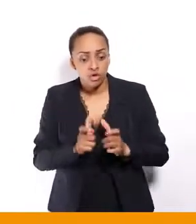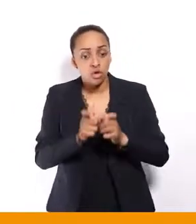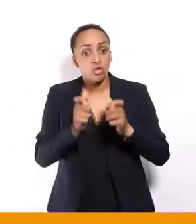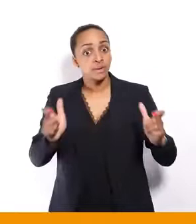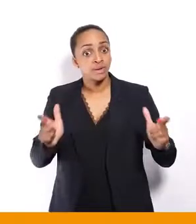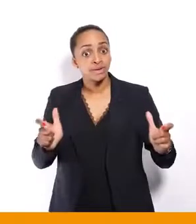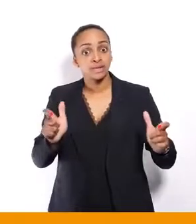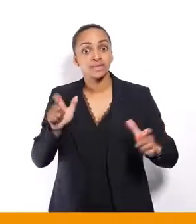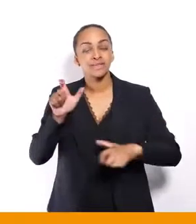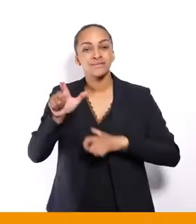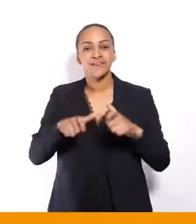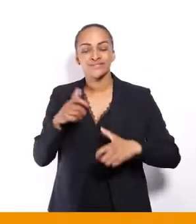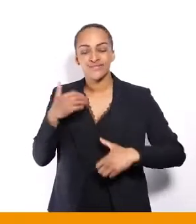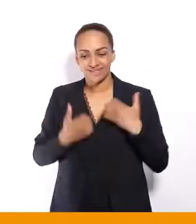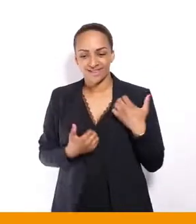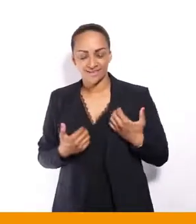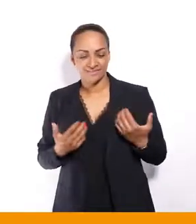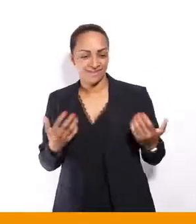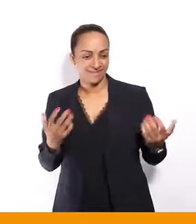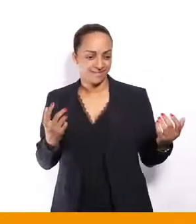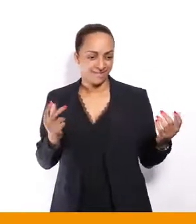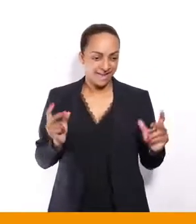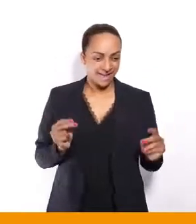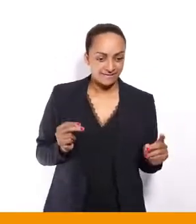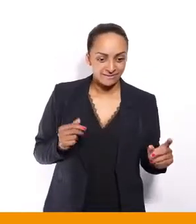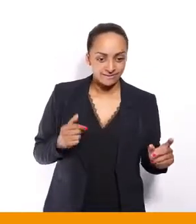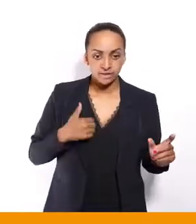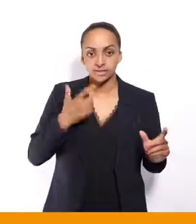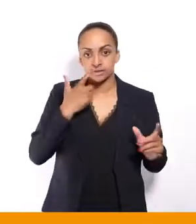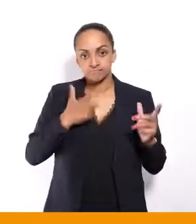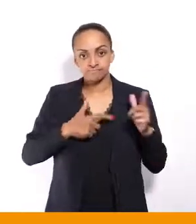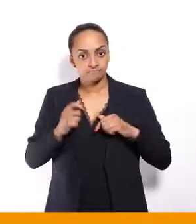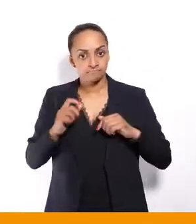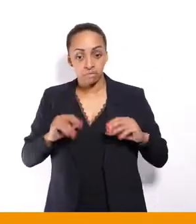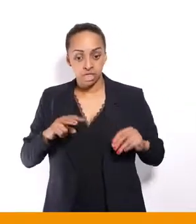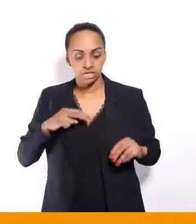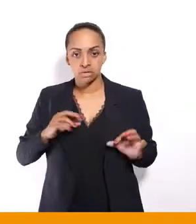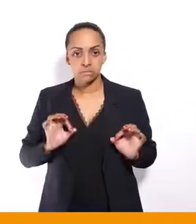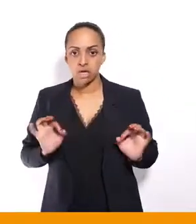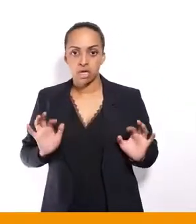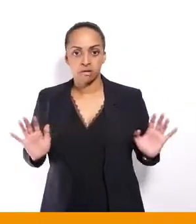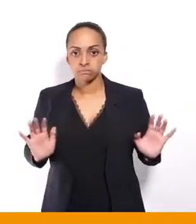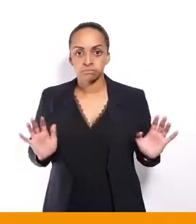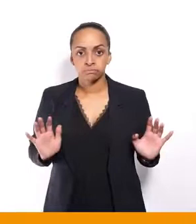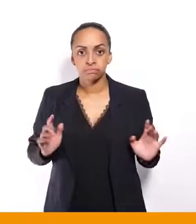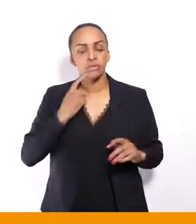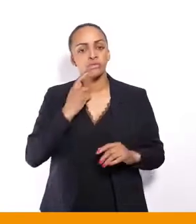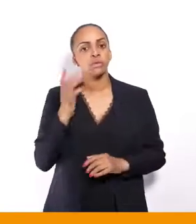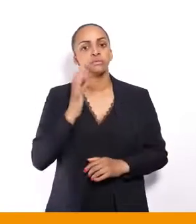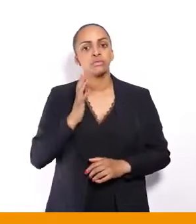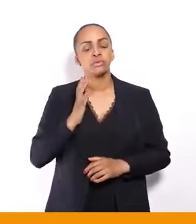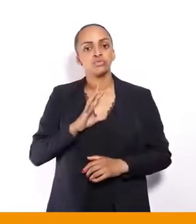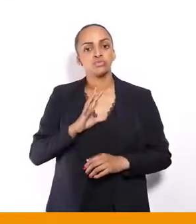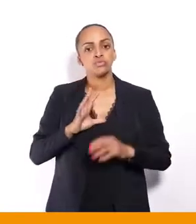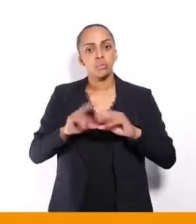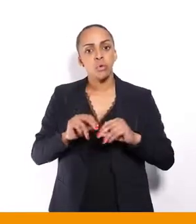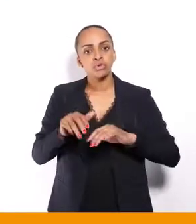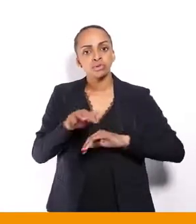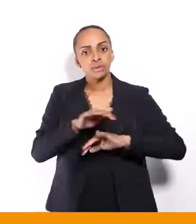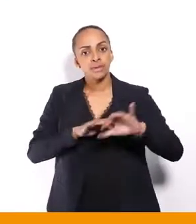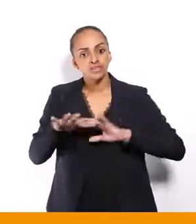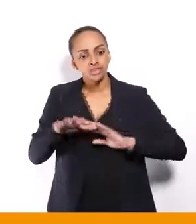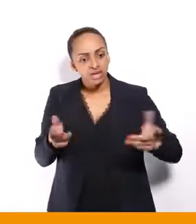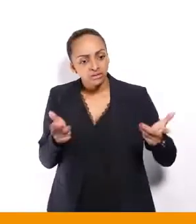ont de moins en moins leur place. Autant il y avait des postes aménagés, y compris en nombre,